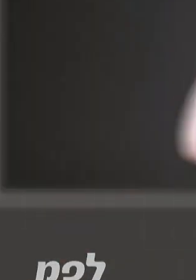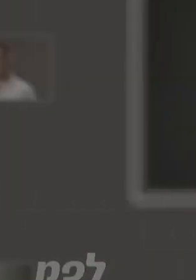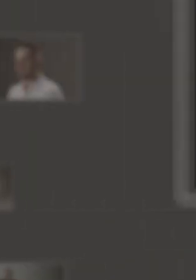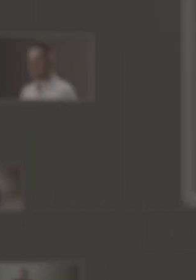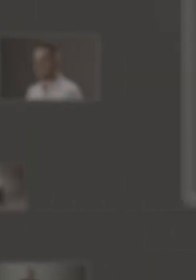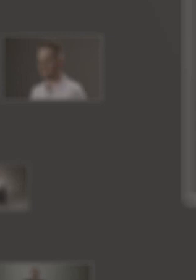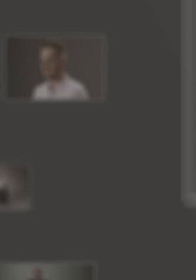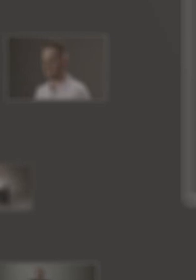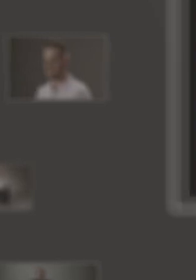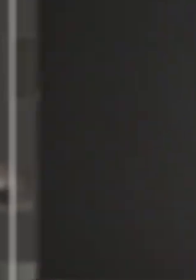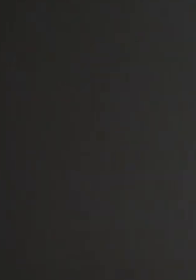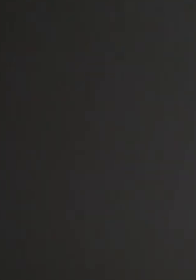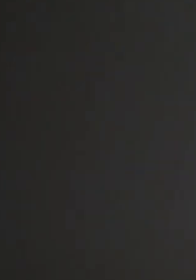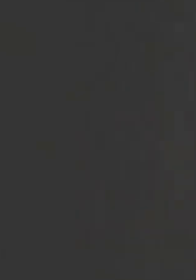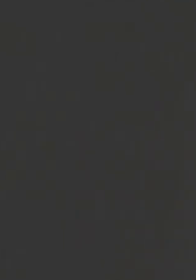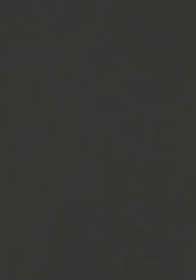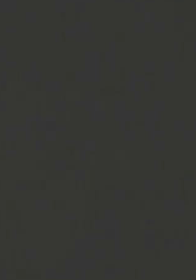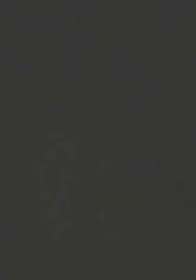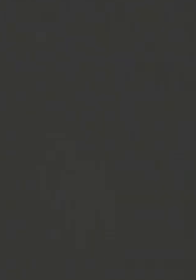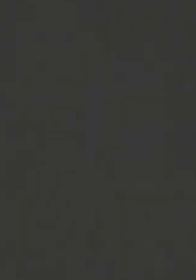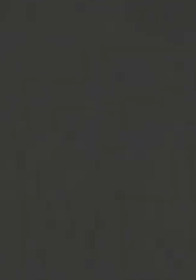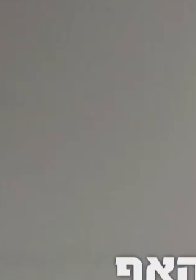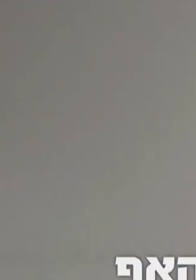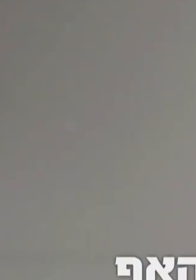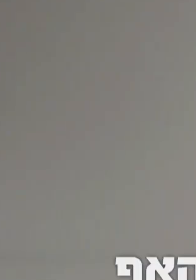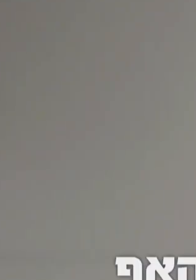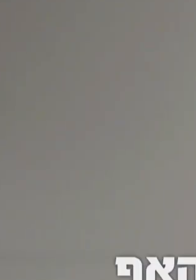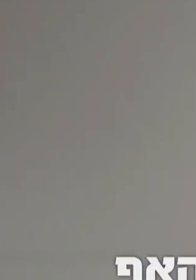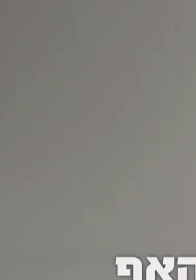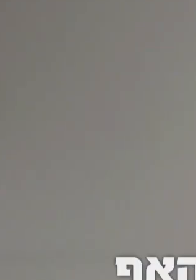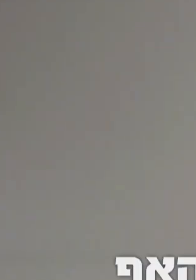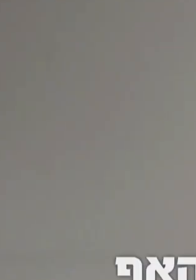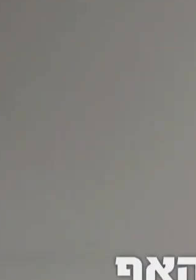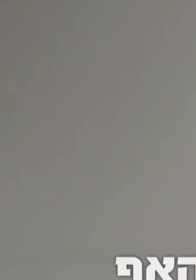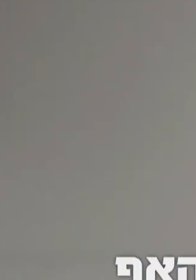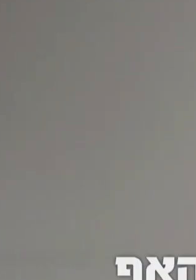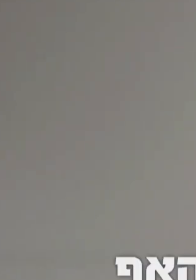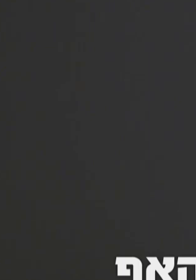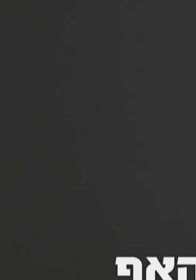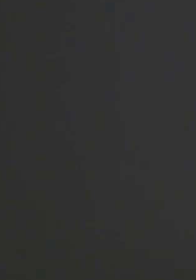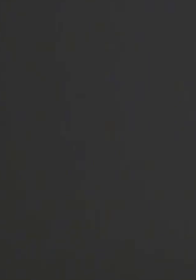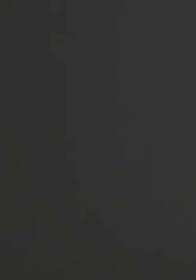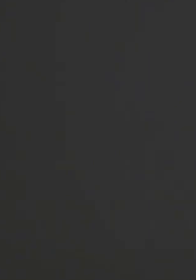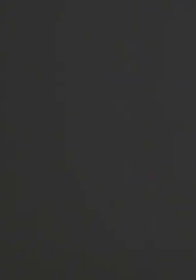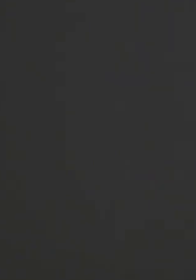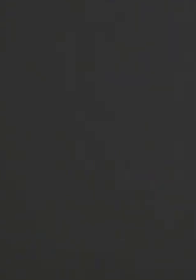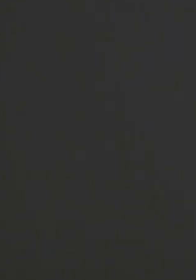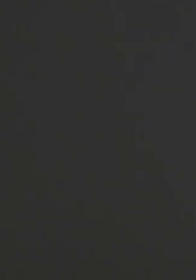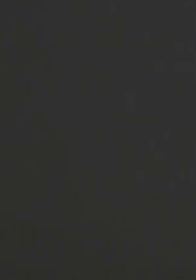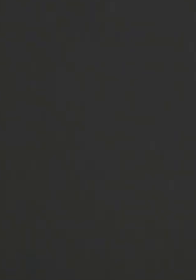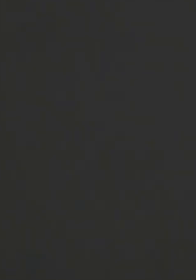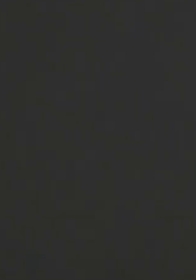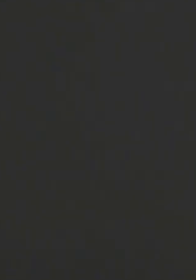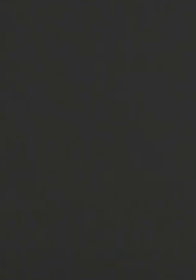אני עובדת בקופת חולים כאחות, הגיעה להם מטופל מבוגר. אמרתי לו פעמיים לסדר את המסכה על האף. בדיעבד